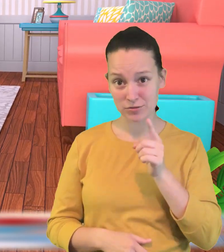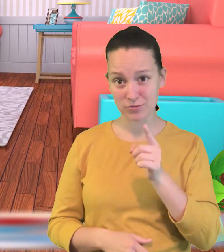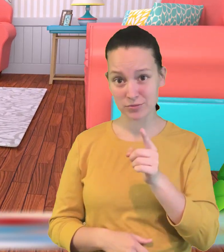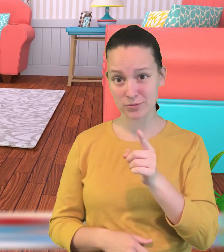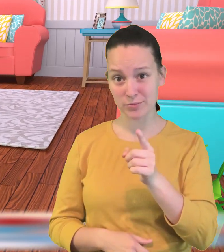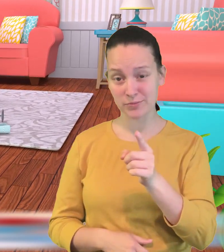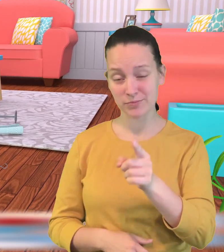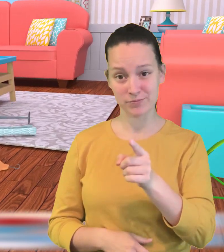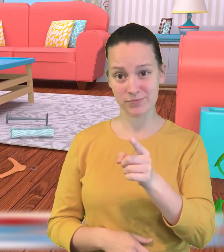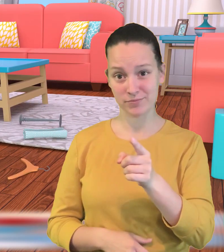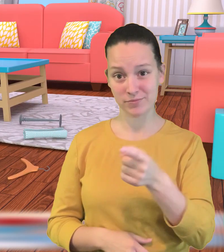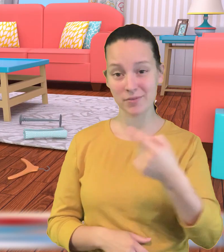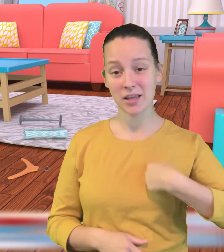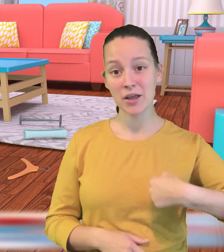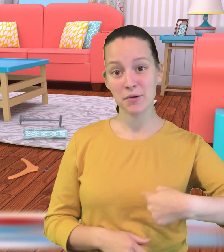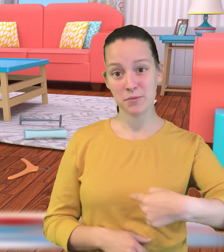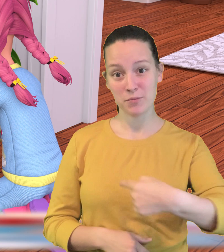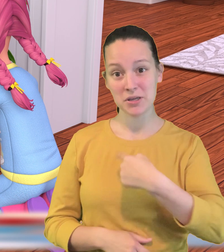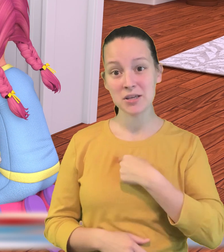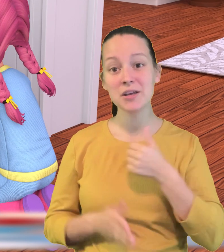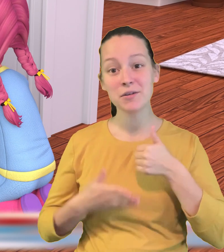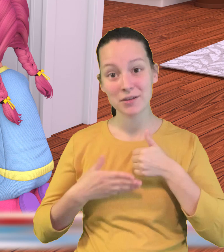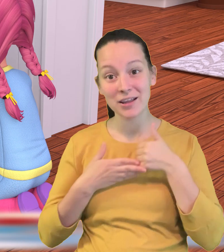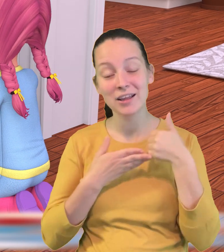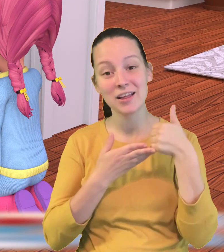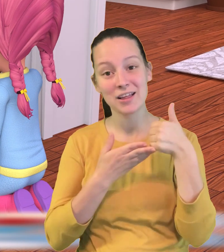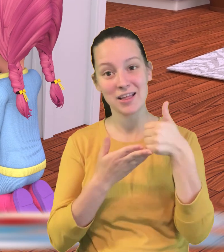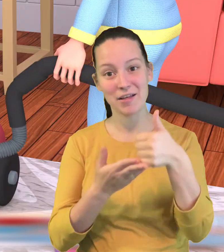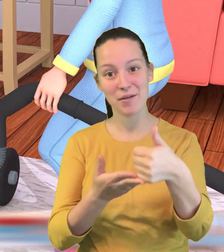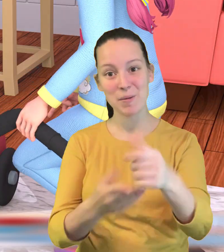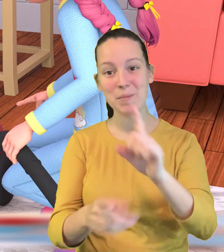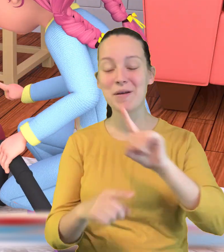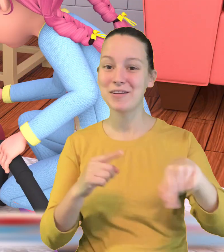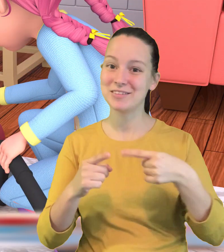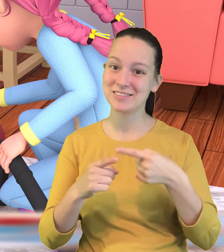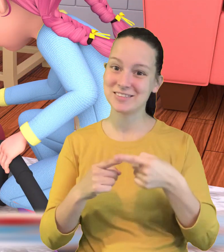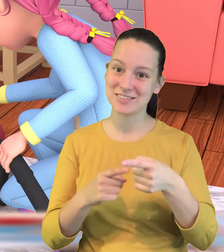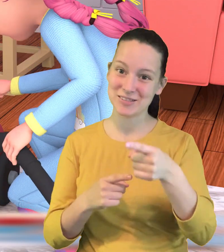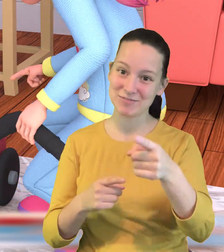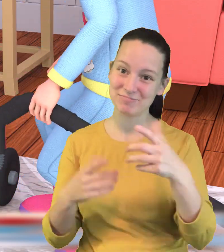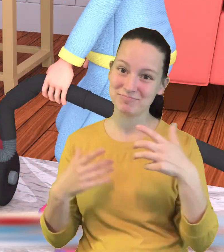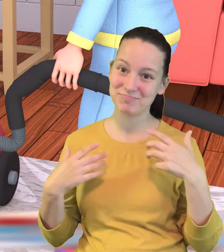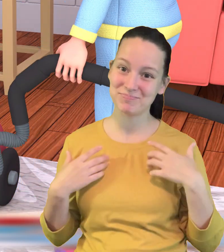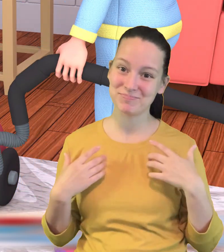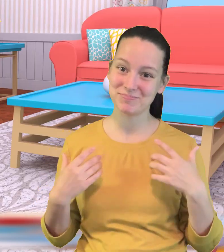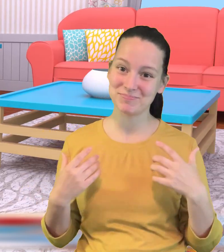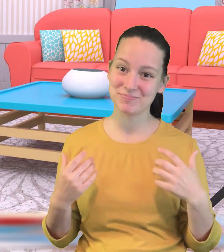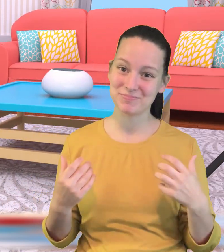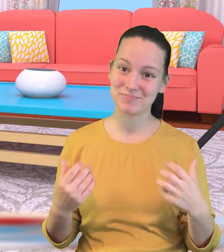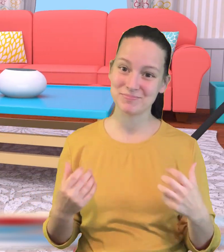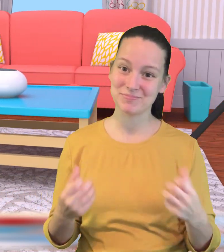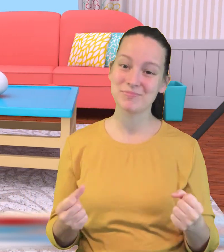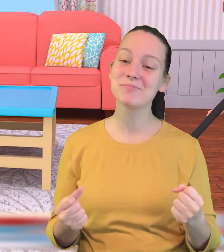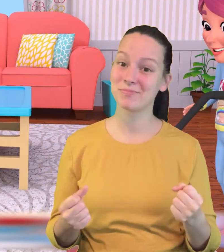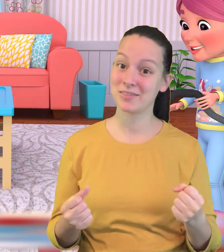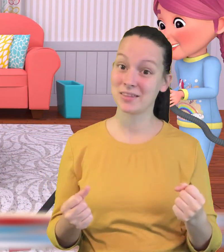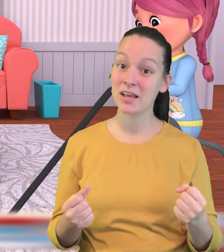Auf dein Wohl Wir helfen dir dadurch